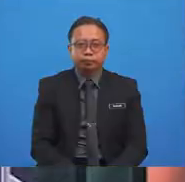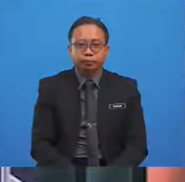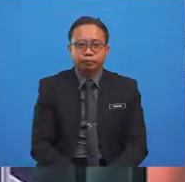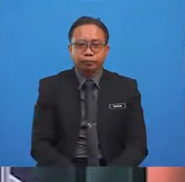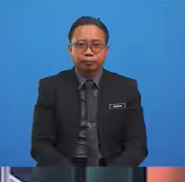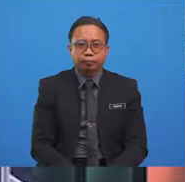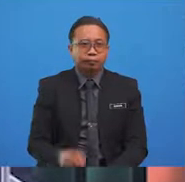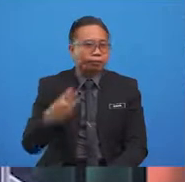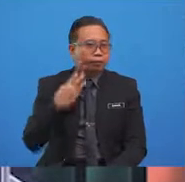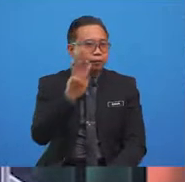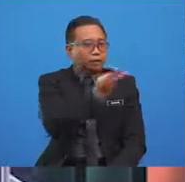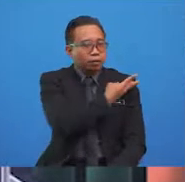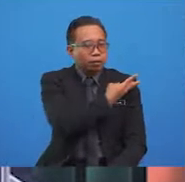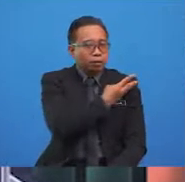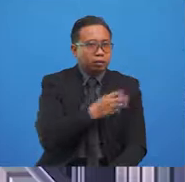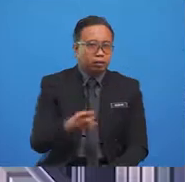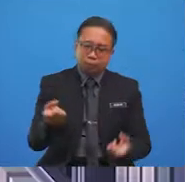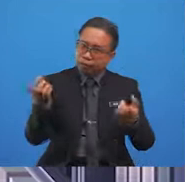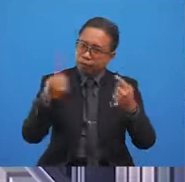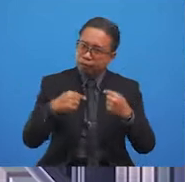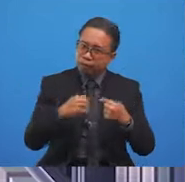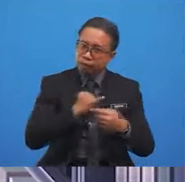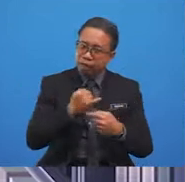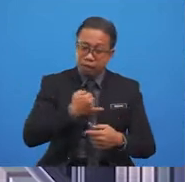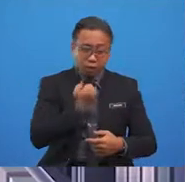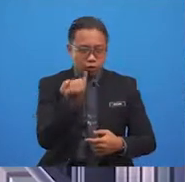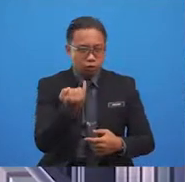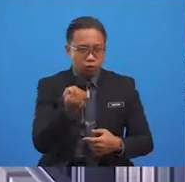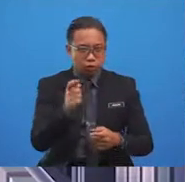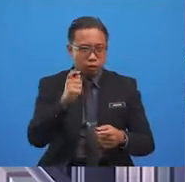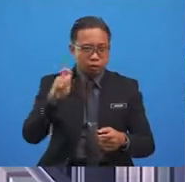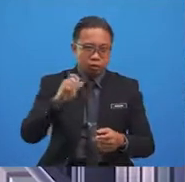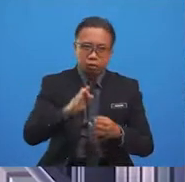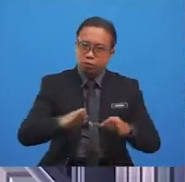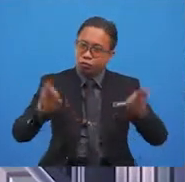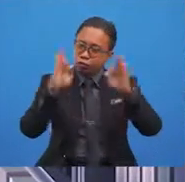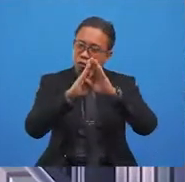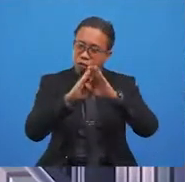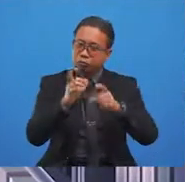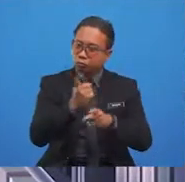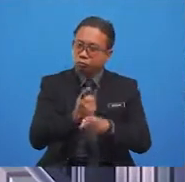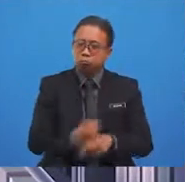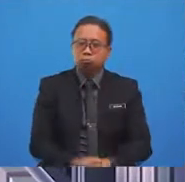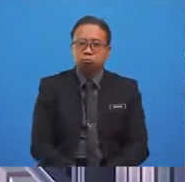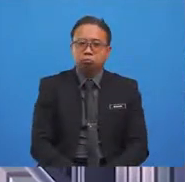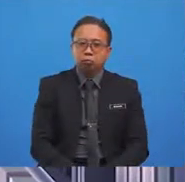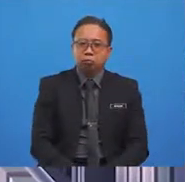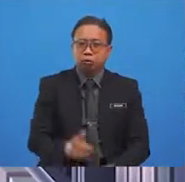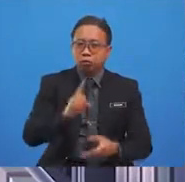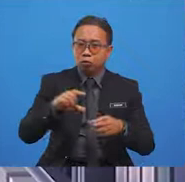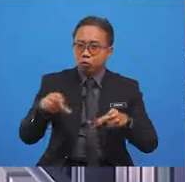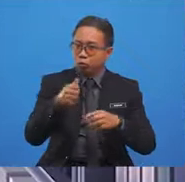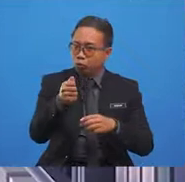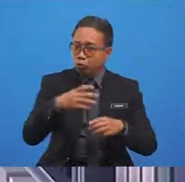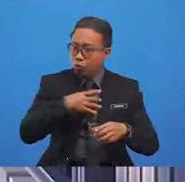We are back. I enjoyed the story very much. What did you like the